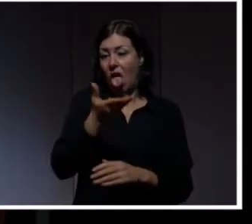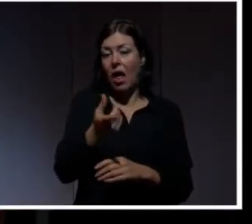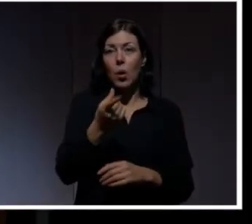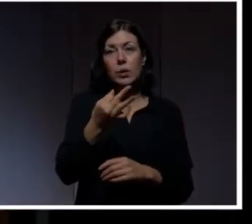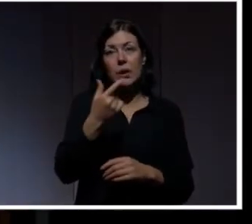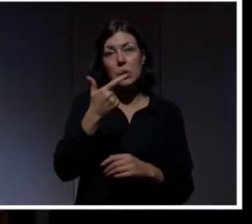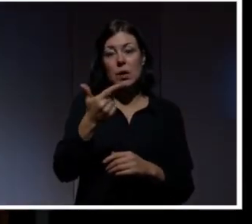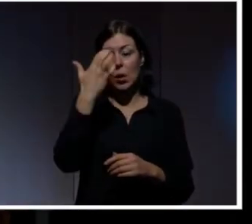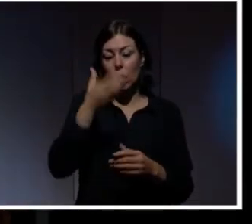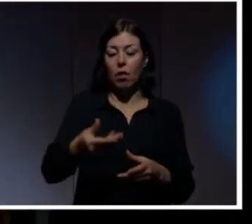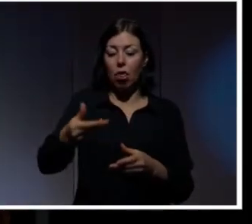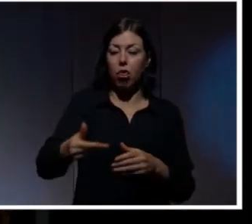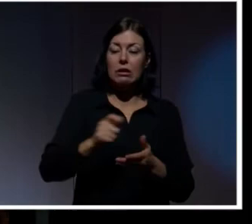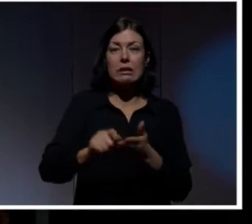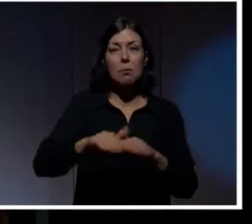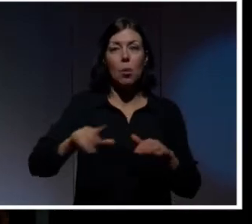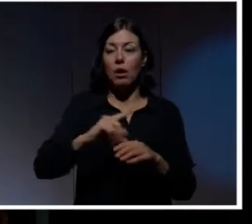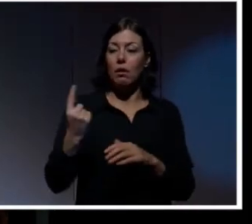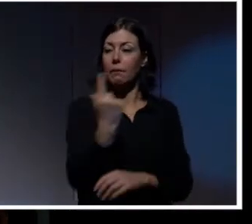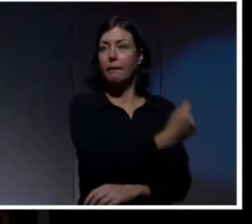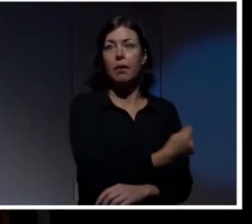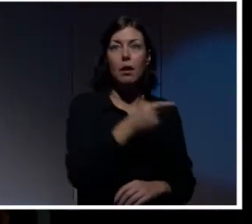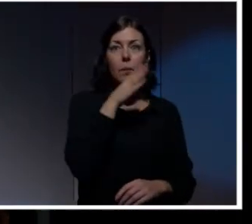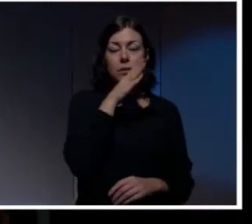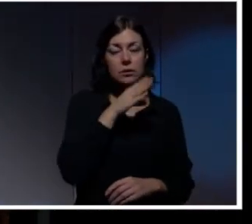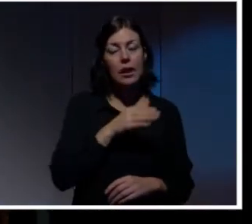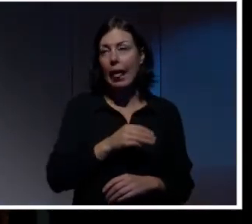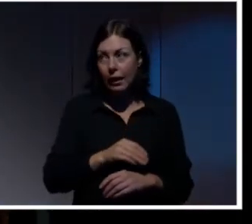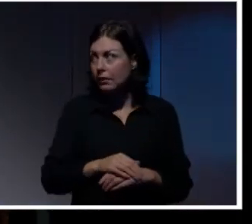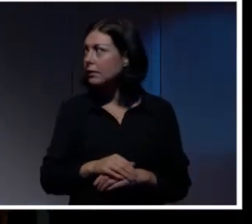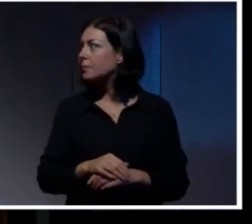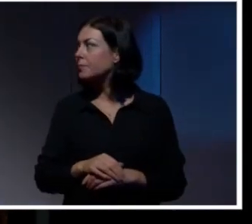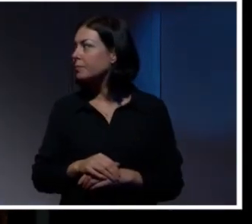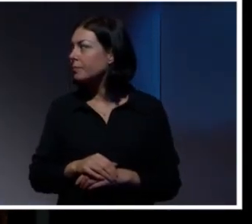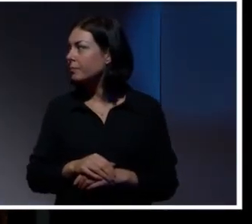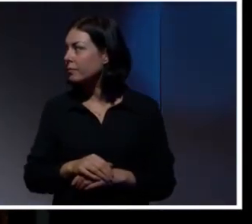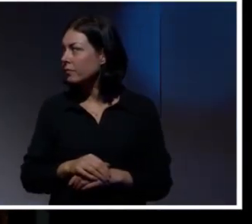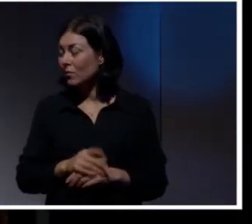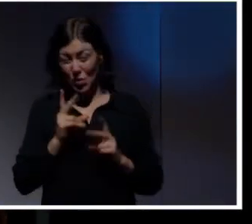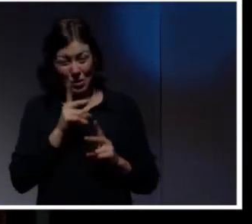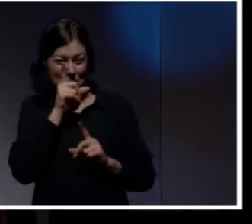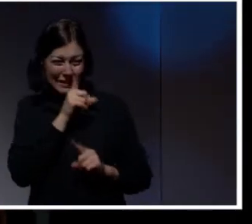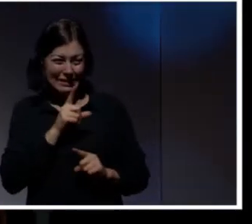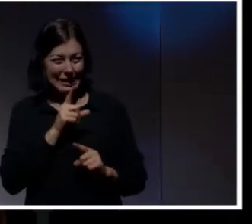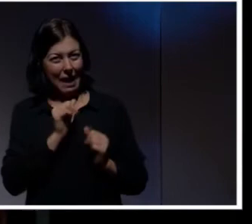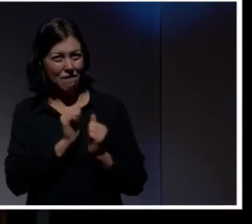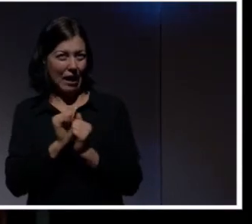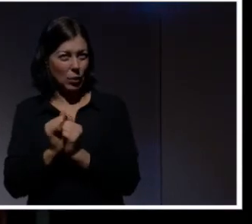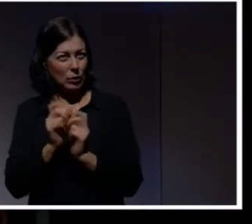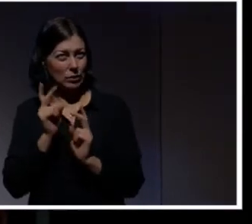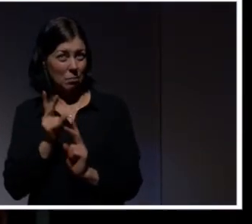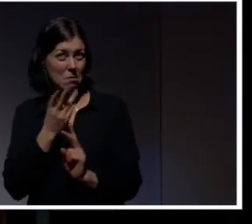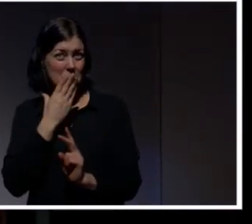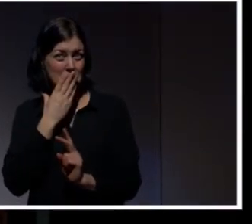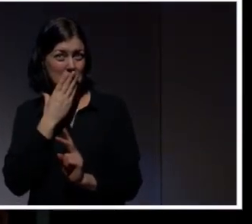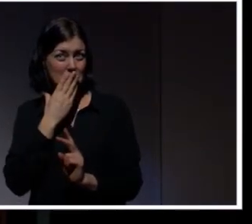lunch heller. Det är samma sak här. Förvarar på ett bra sätt. Och sen så är det det här med den mänskliga faktorn. Det är bra om någon annan människa vet var det